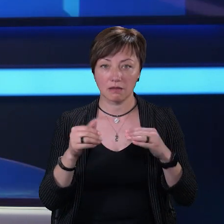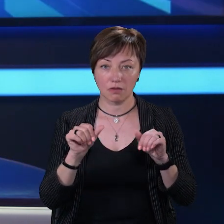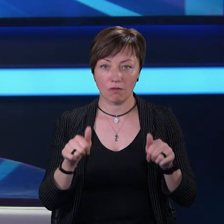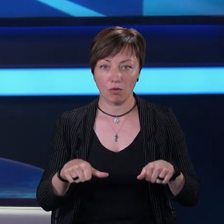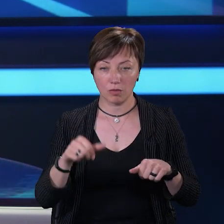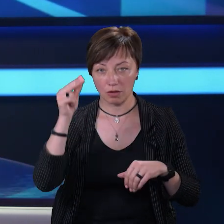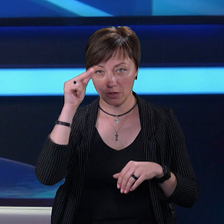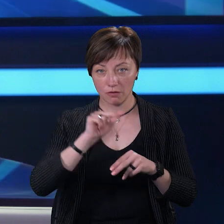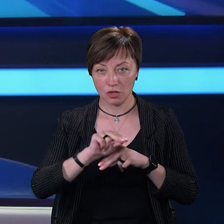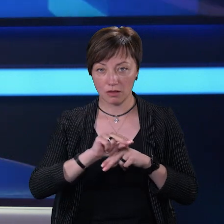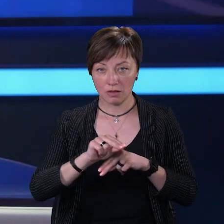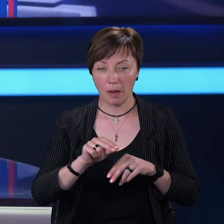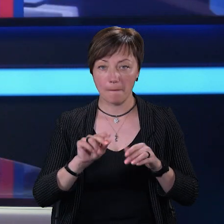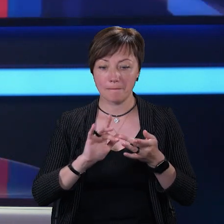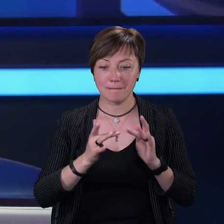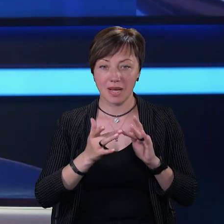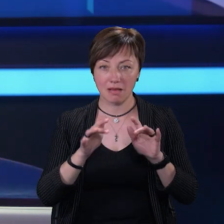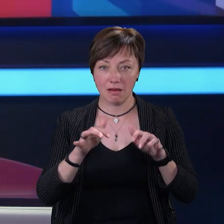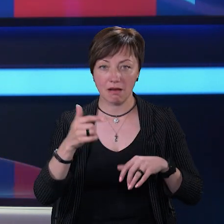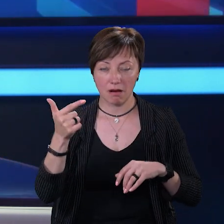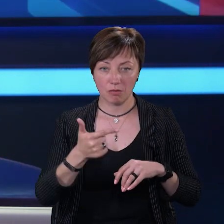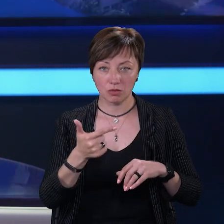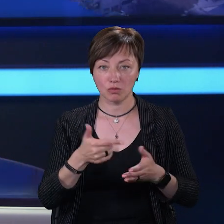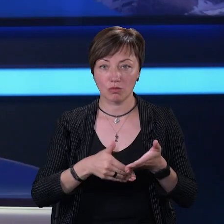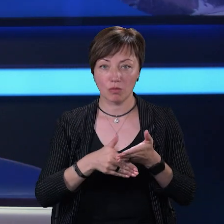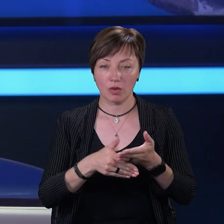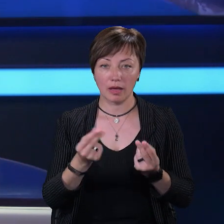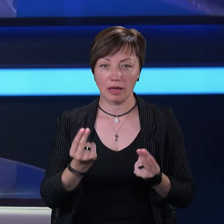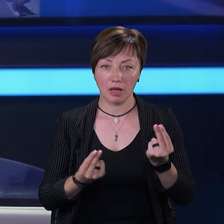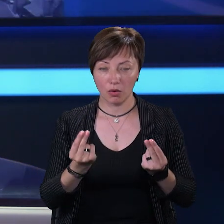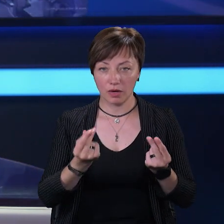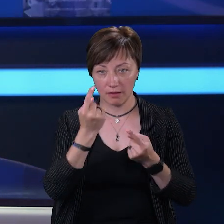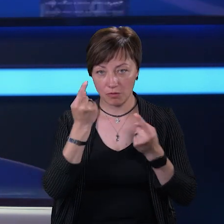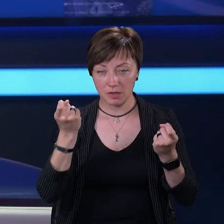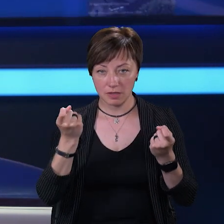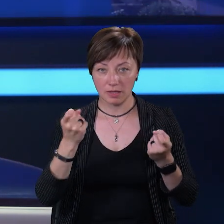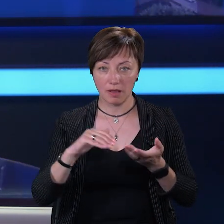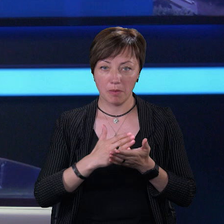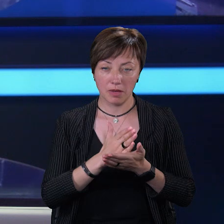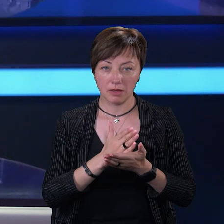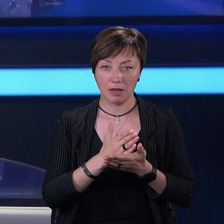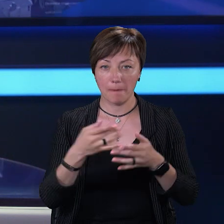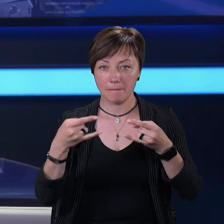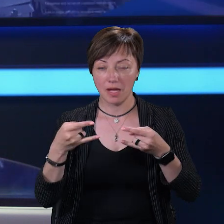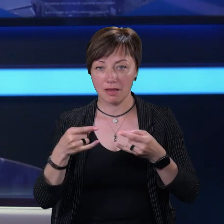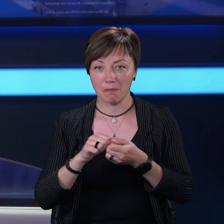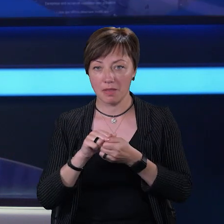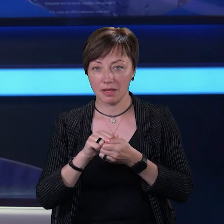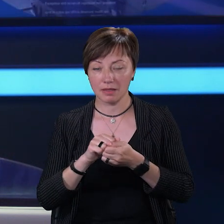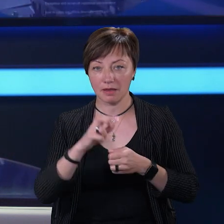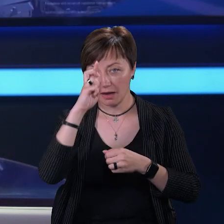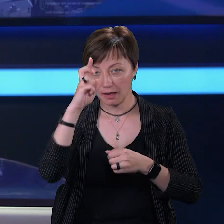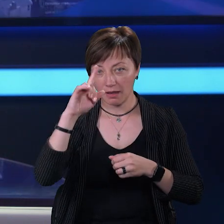формі навчатимуть медіаграмотності. Зокрема, з допомогою ігор «Інформаційний лабіринт», «Медіамлин», «Країна